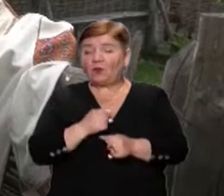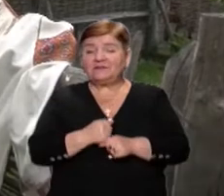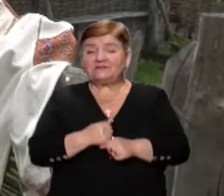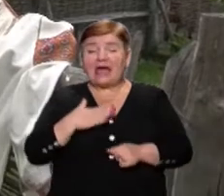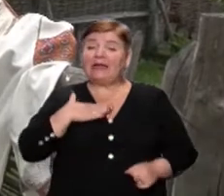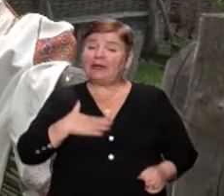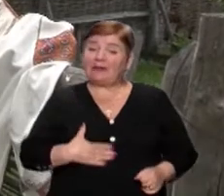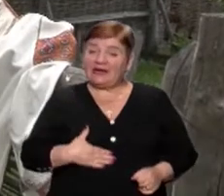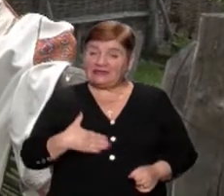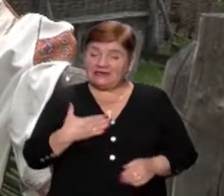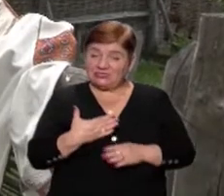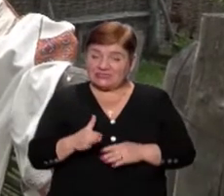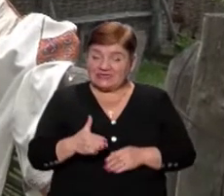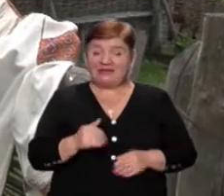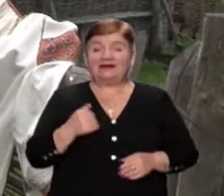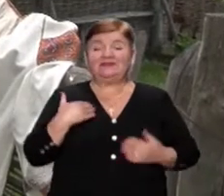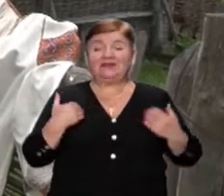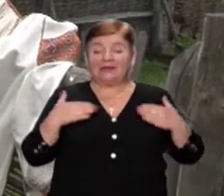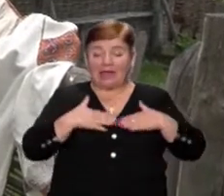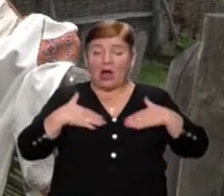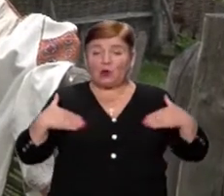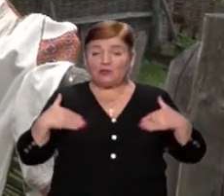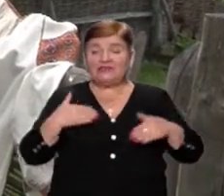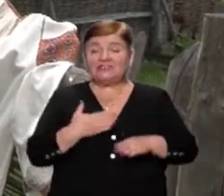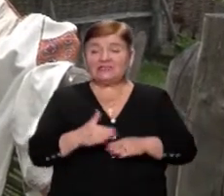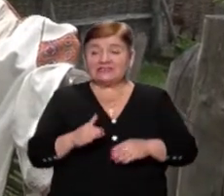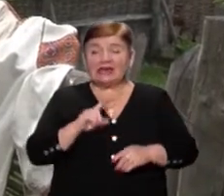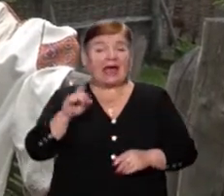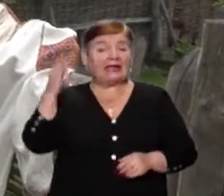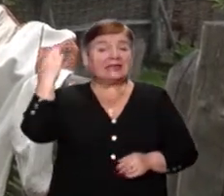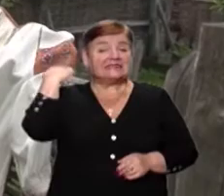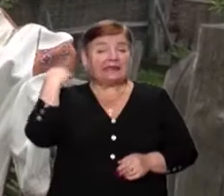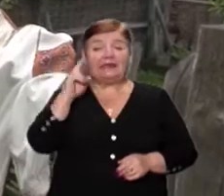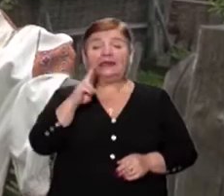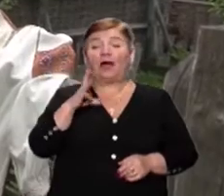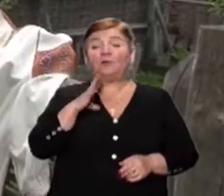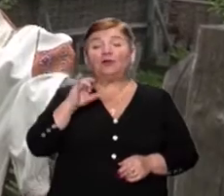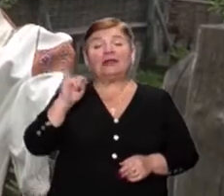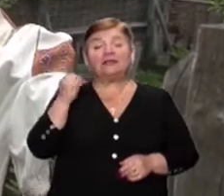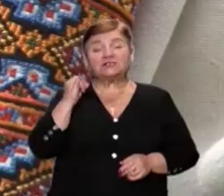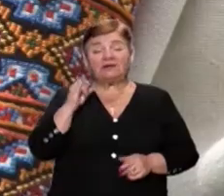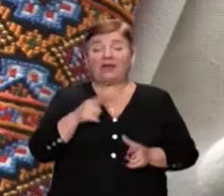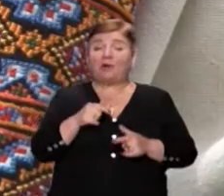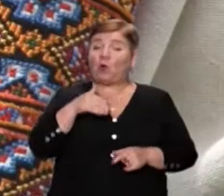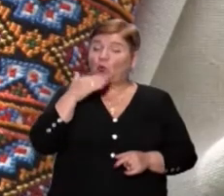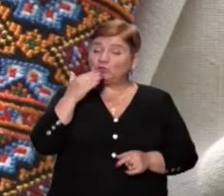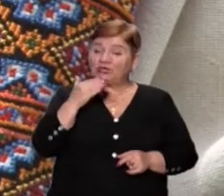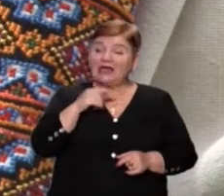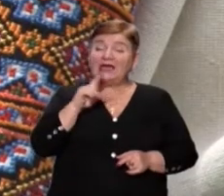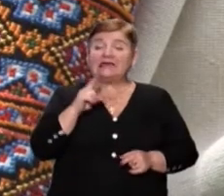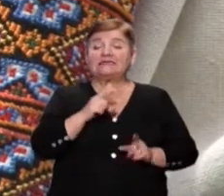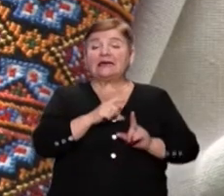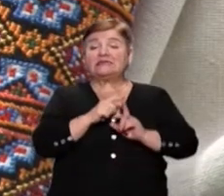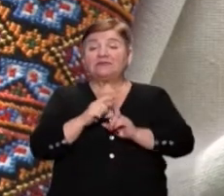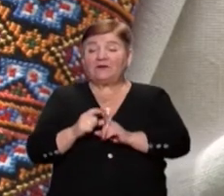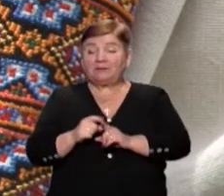передній пільці, на грудній частині, а не ззаді, як це було на Іршавщині або Хущині. За словами Василя